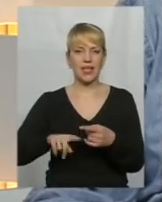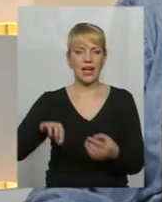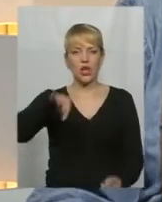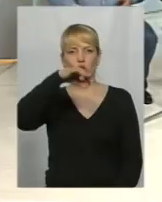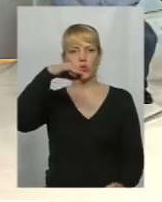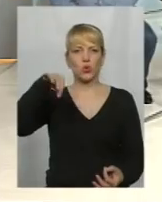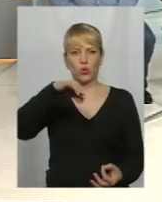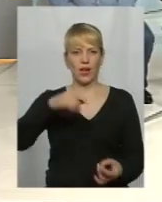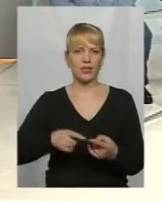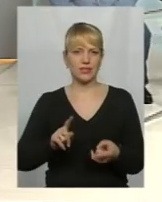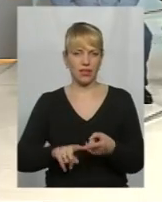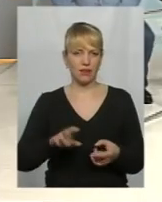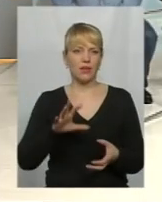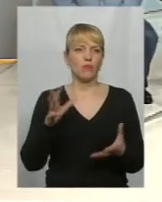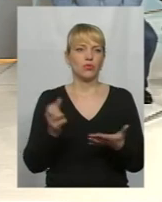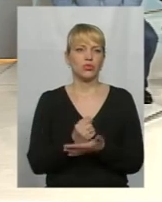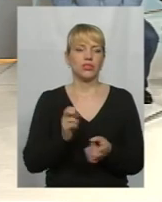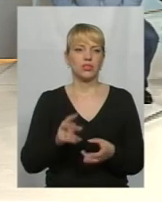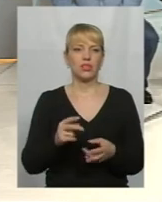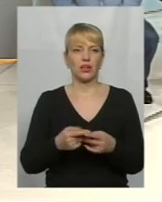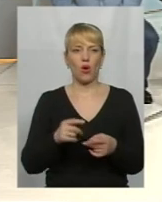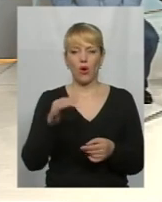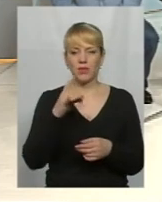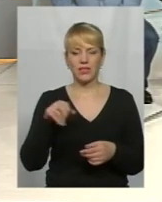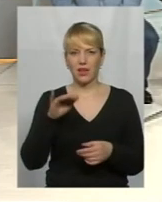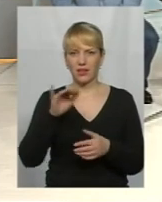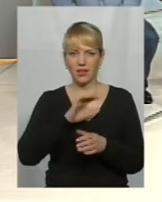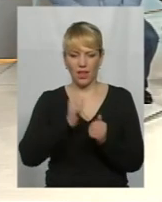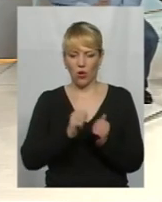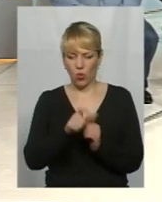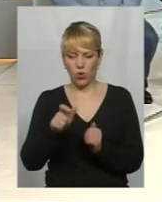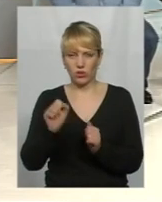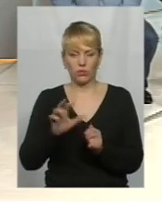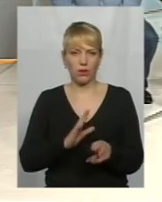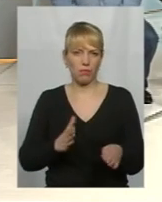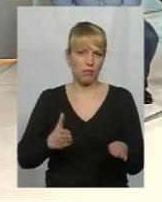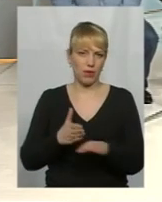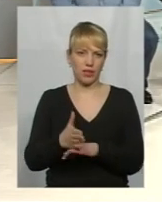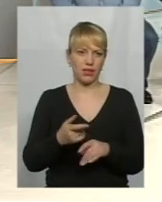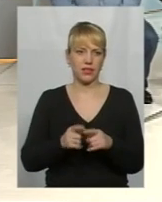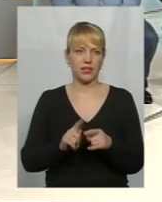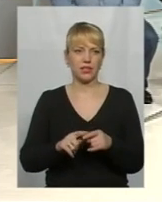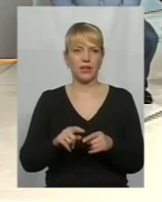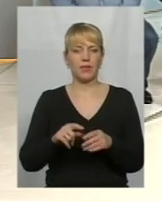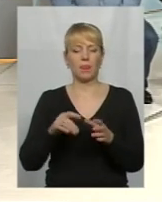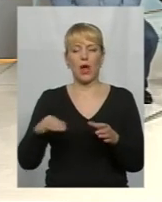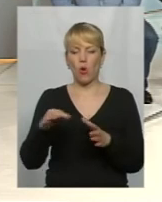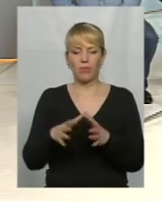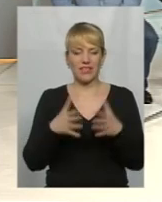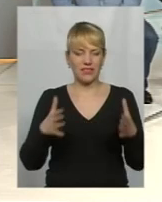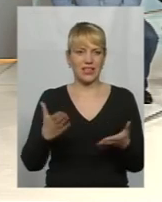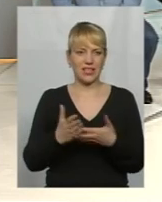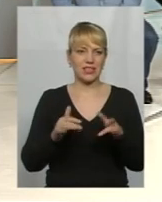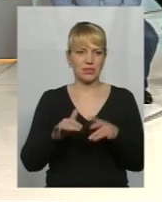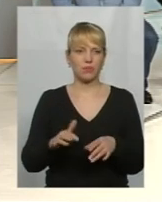розривається. Це перше, по-друге, якщо брати обласну раду, не кожен міг приїхати, так розумію, тому що все ж таки обвес велика є справа, а це